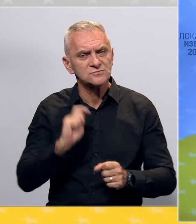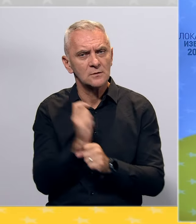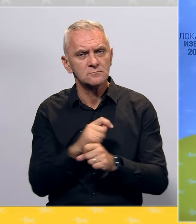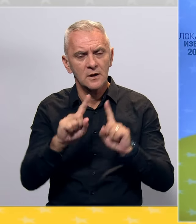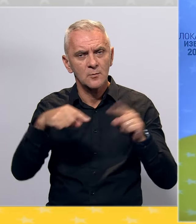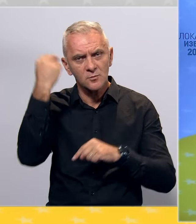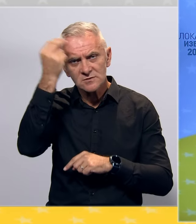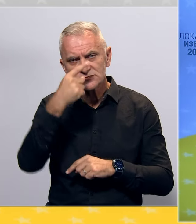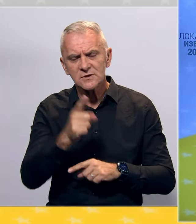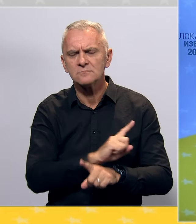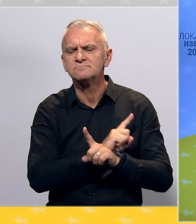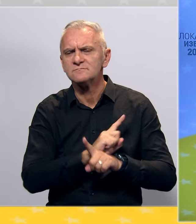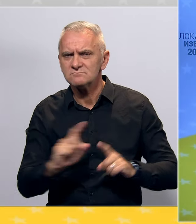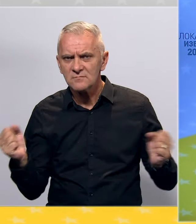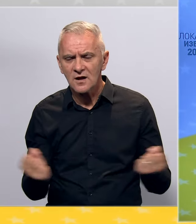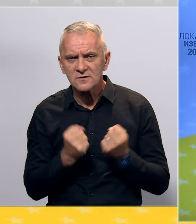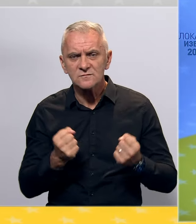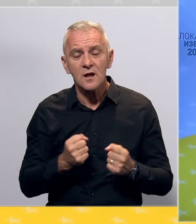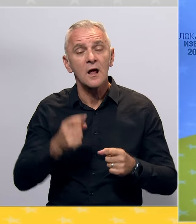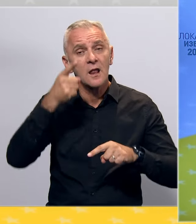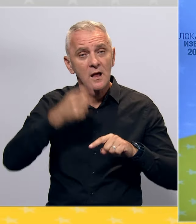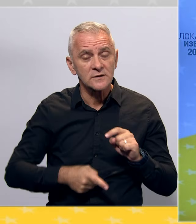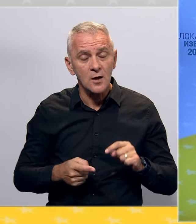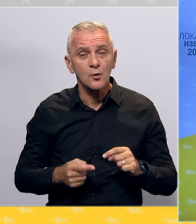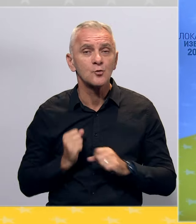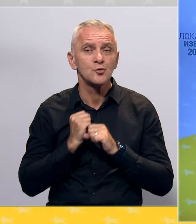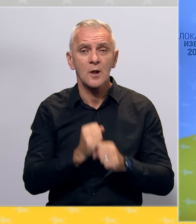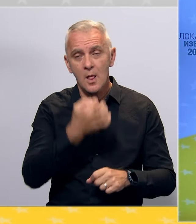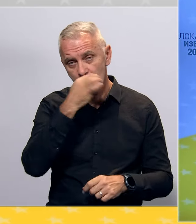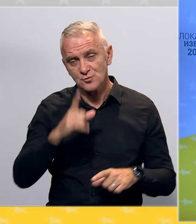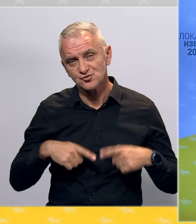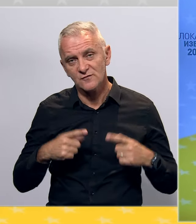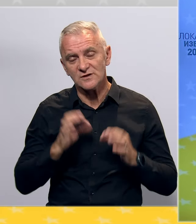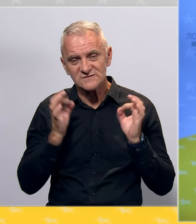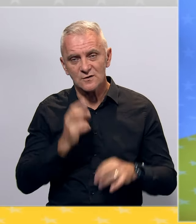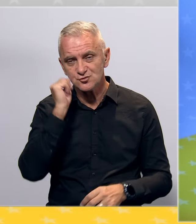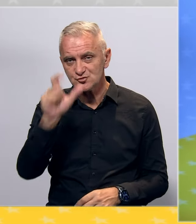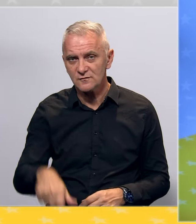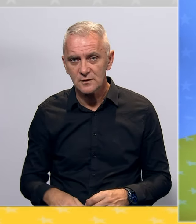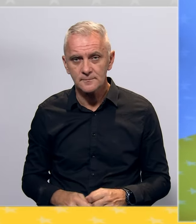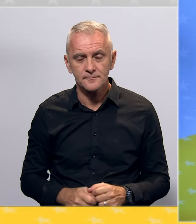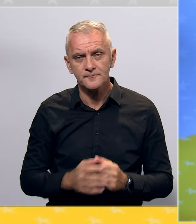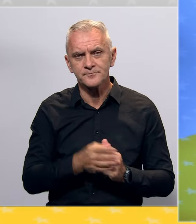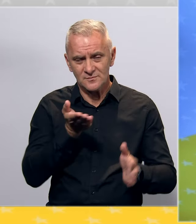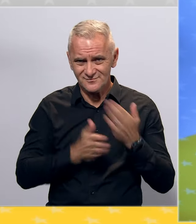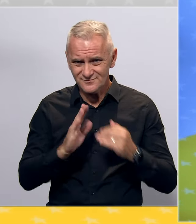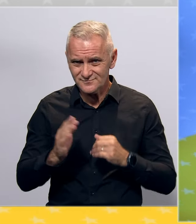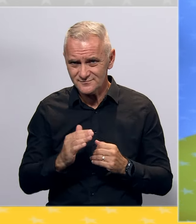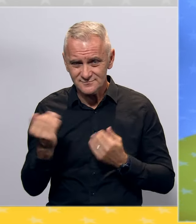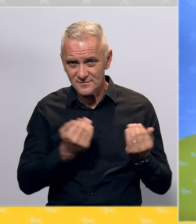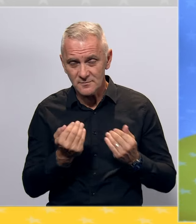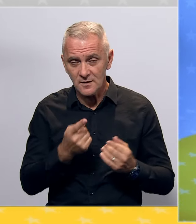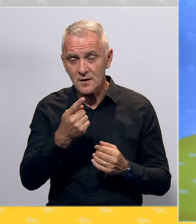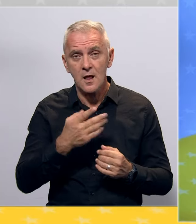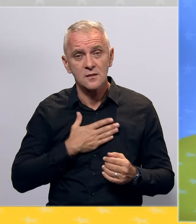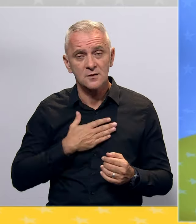podrazumijeva niz mjera ako je bi u konačnici donijele bolji život za svakog čovjeka. Demografska obnova Republike Srpske je